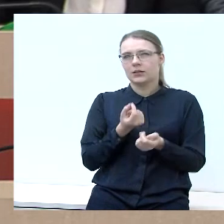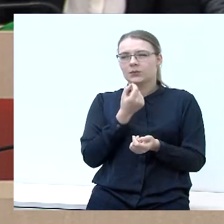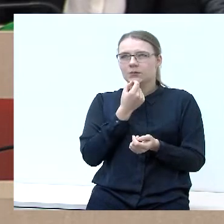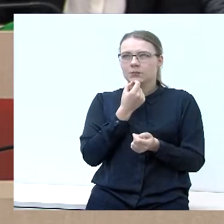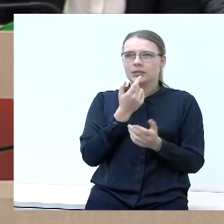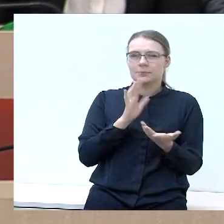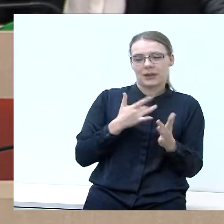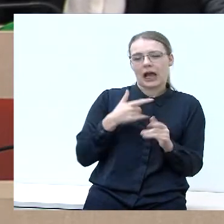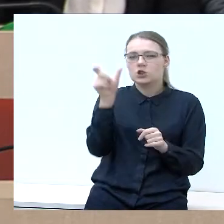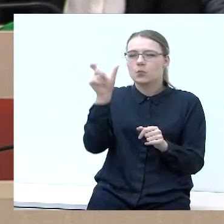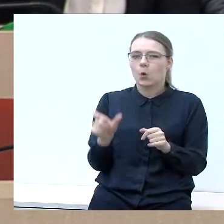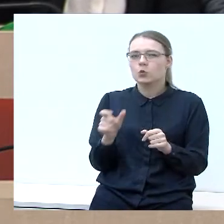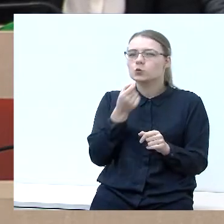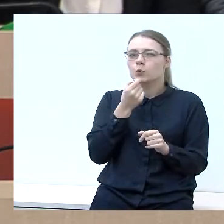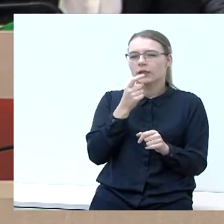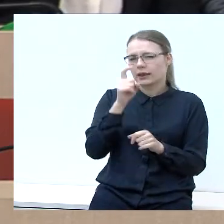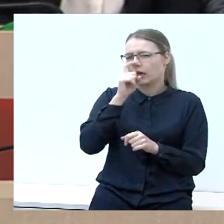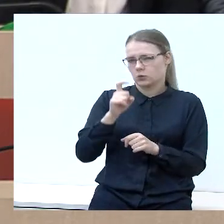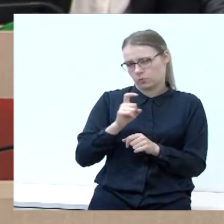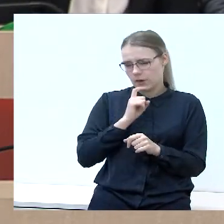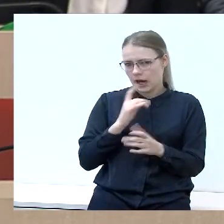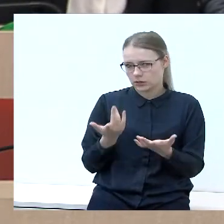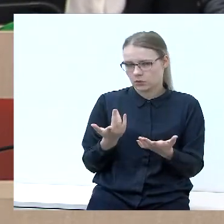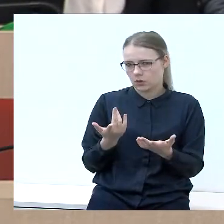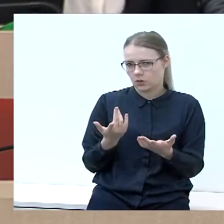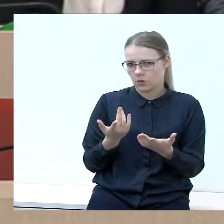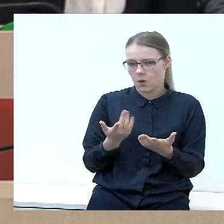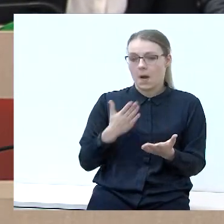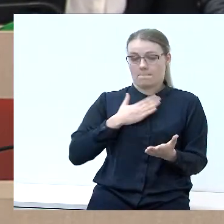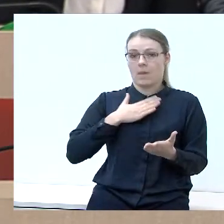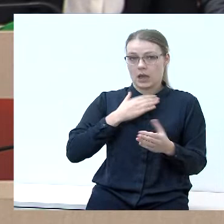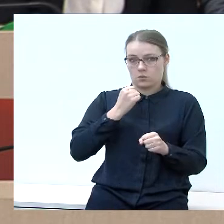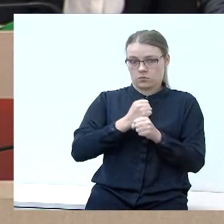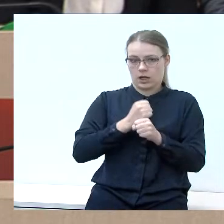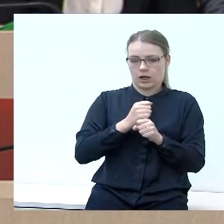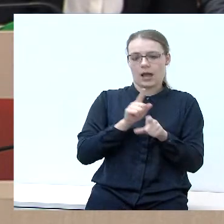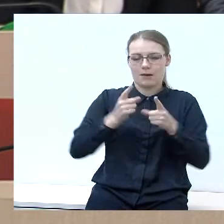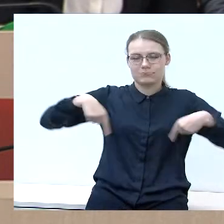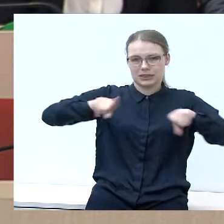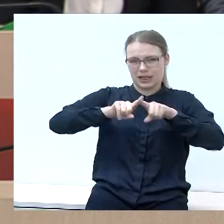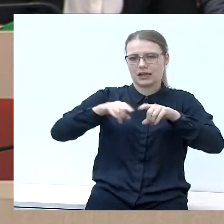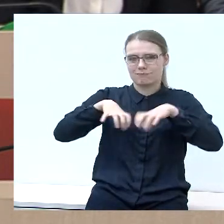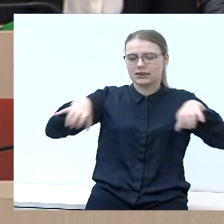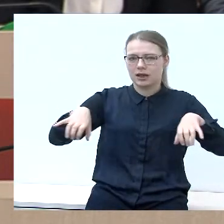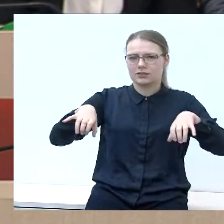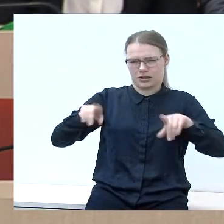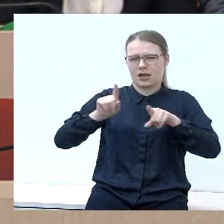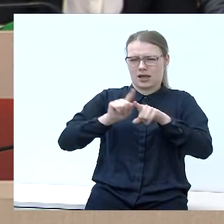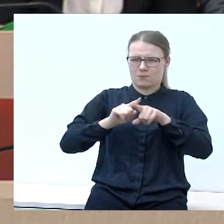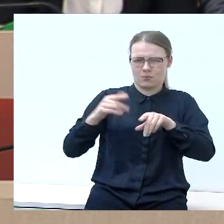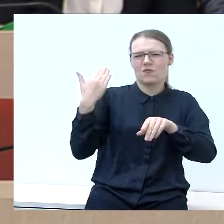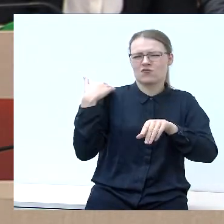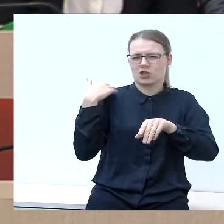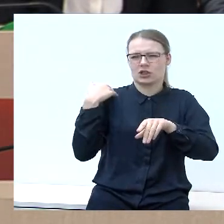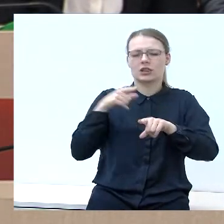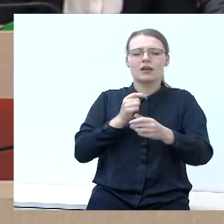matyti, žmogus nelabai suprato, kas, kokios funkcijos buvo priskirtos apskritės viršininko administracijai ir kokios funkcijos